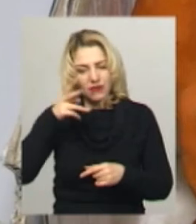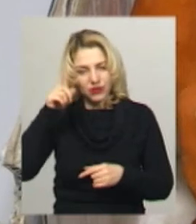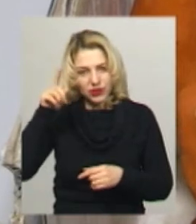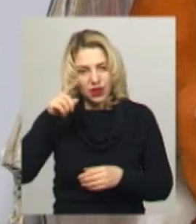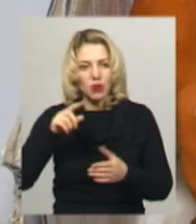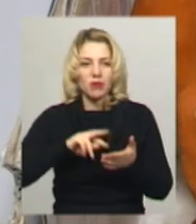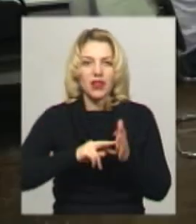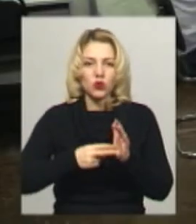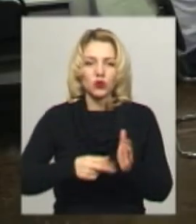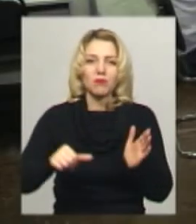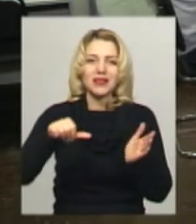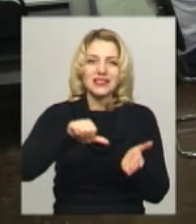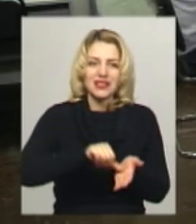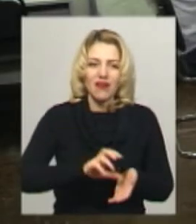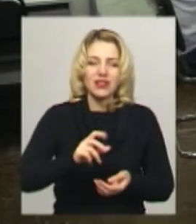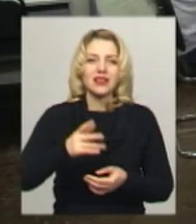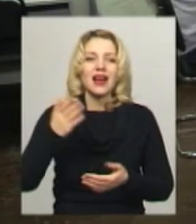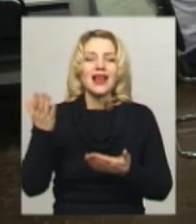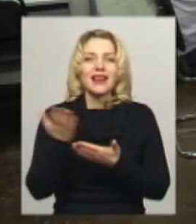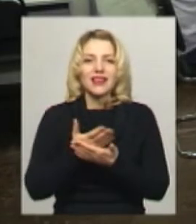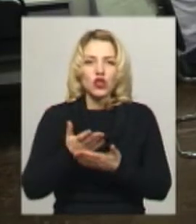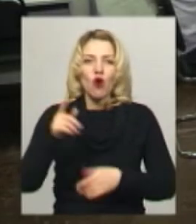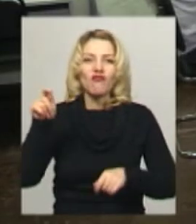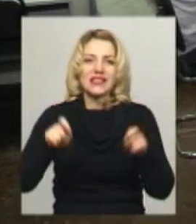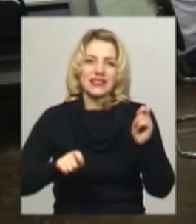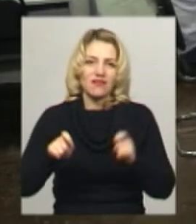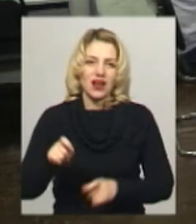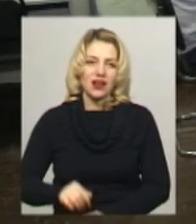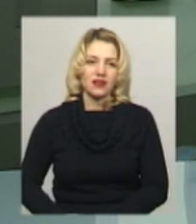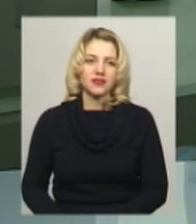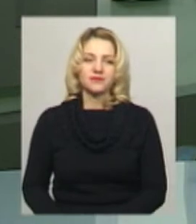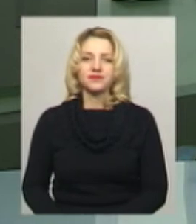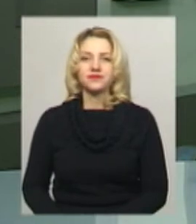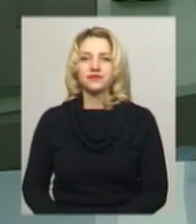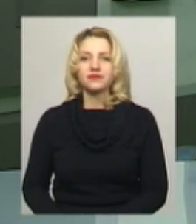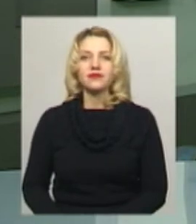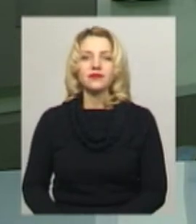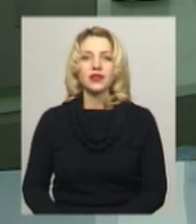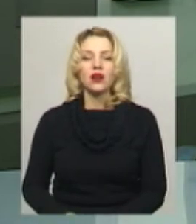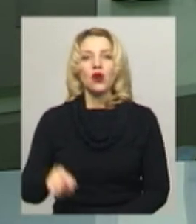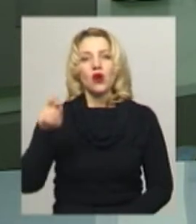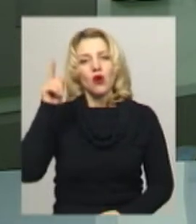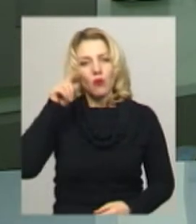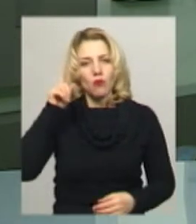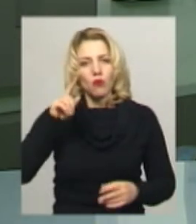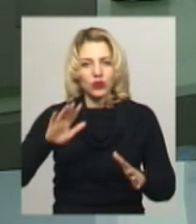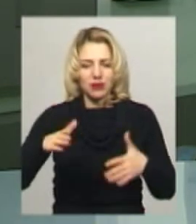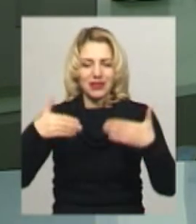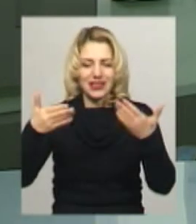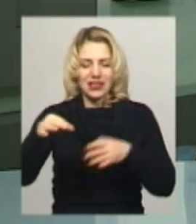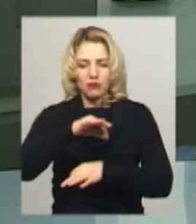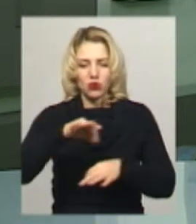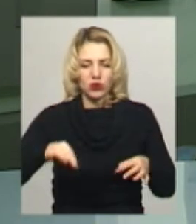фестивалях. Анастасія Олексюк, Олександр Горішевський, Новини, Поділля, Центр. Мультимедійний проєкт з півострова